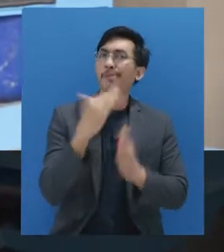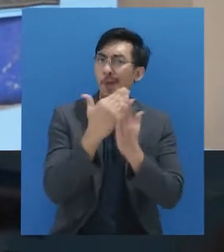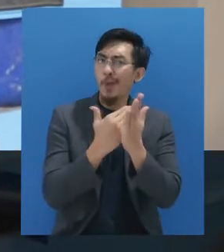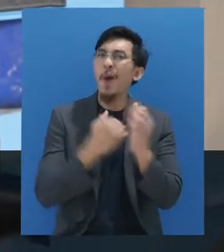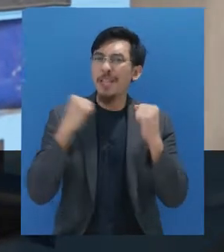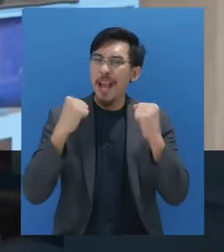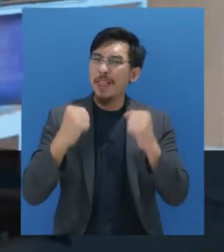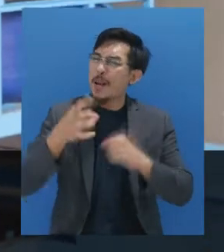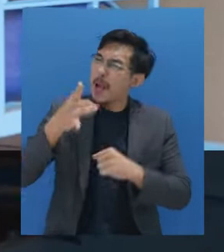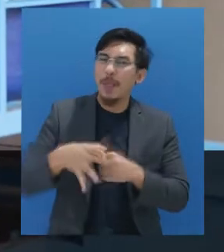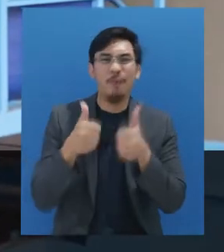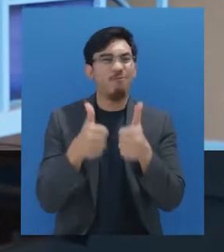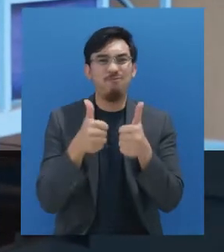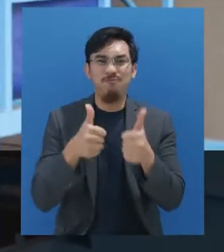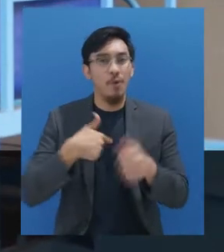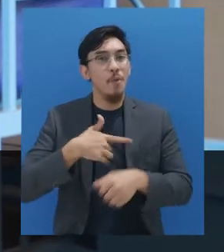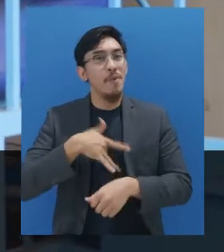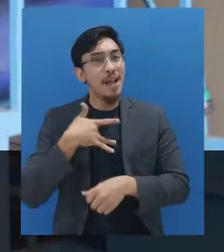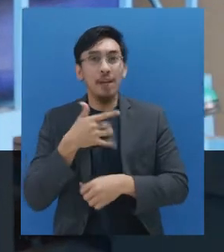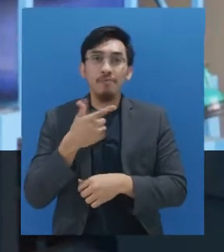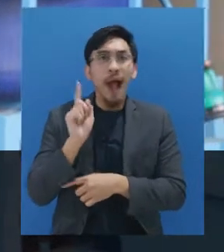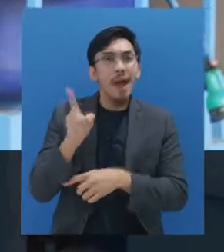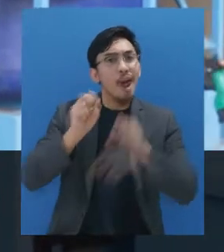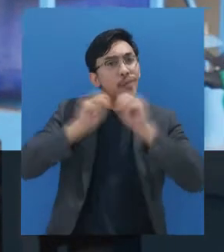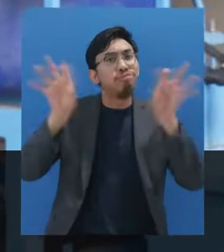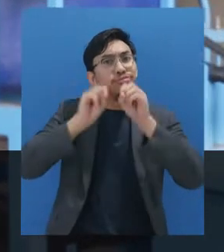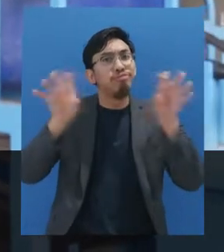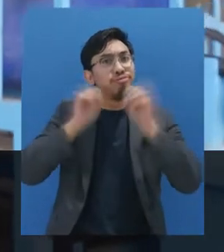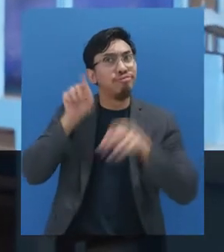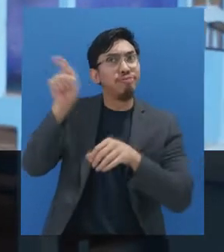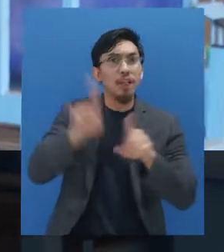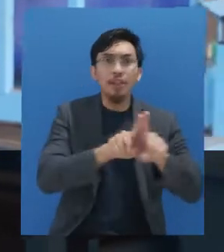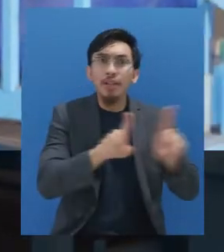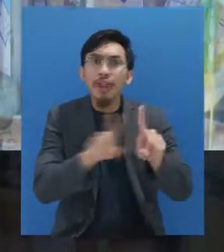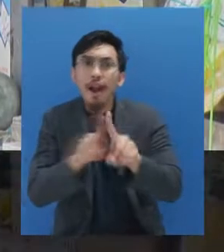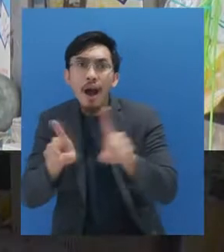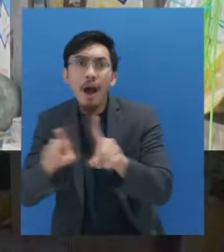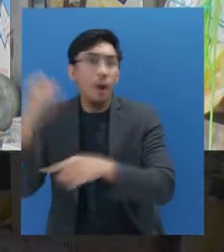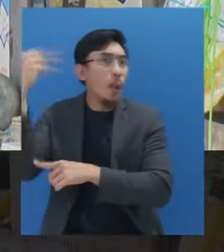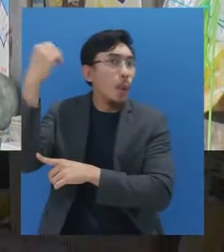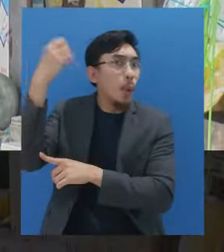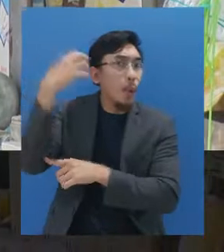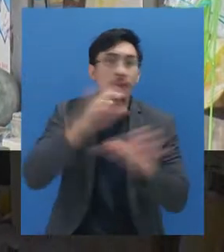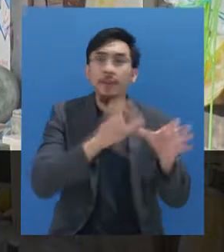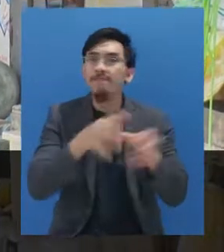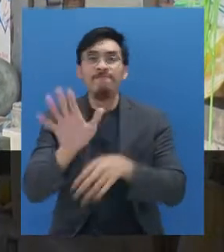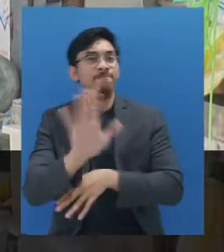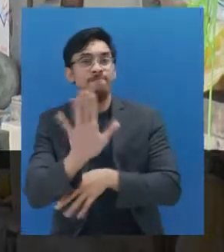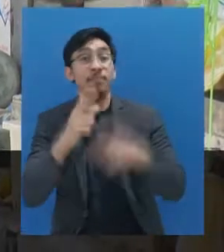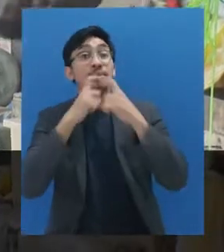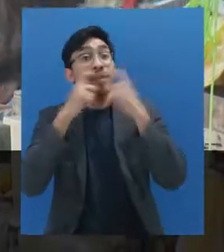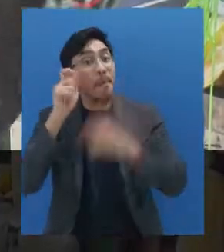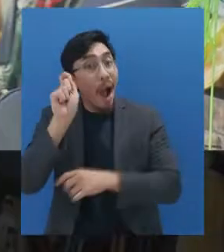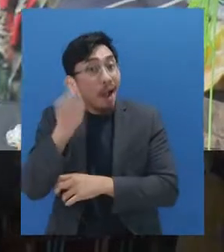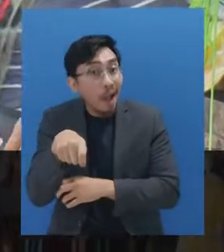sini protokol kesehatannya ketat. Dan tadi saya juga sempat mendengar himbauan dari sound system untuk tetap menjaga jarak, menghindari kerumunan, tetap